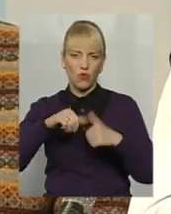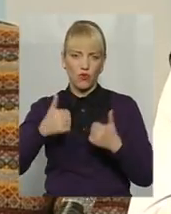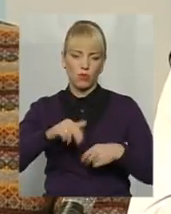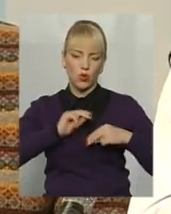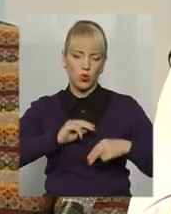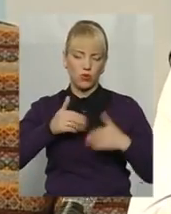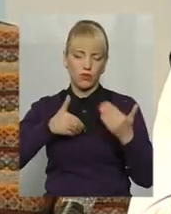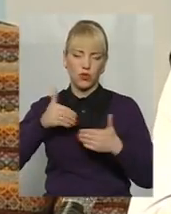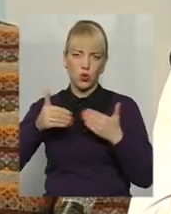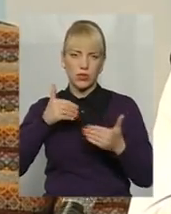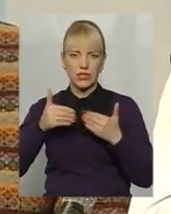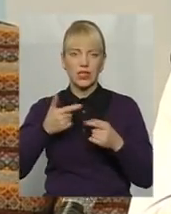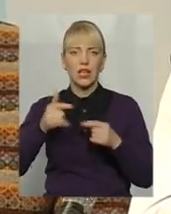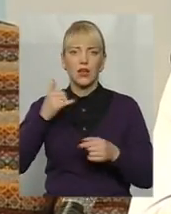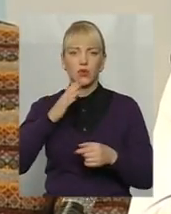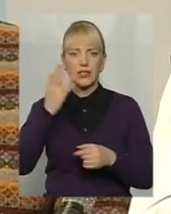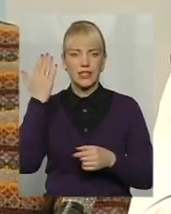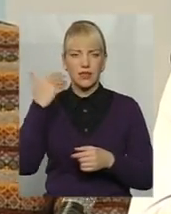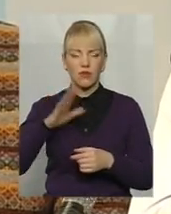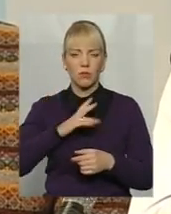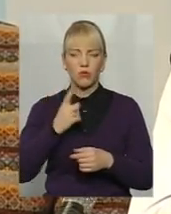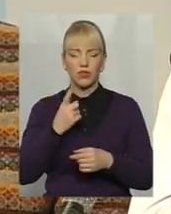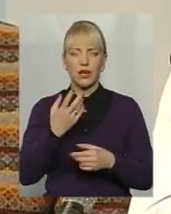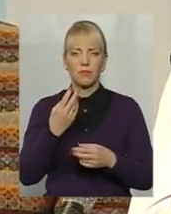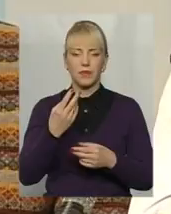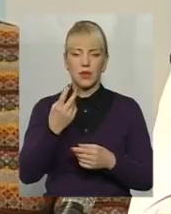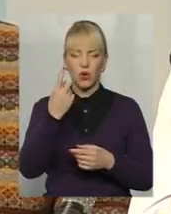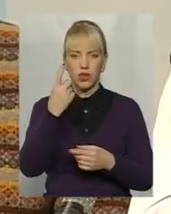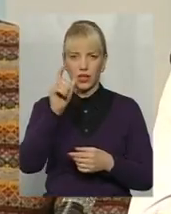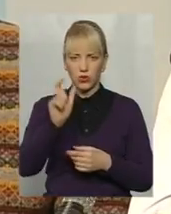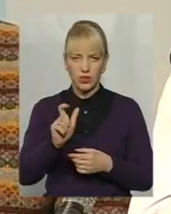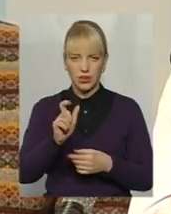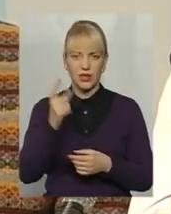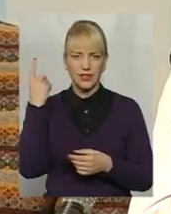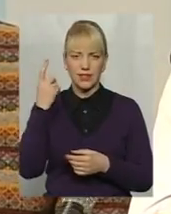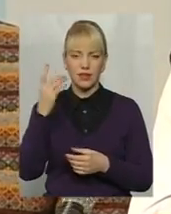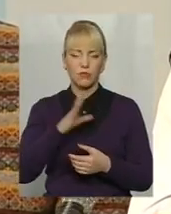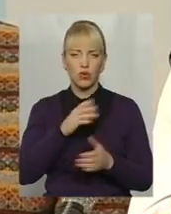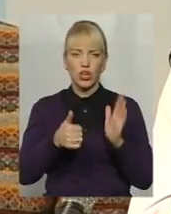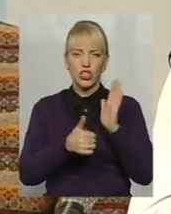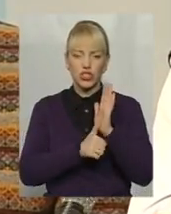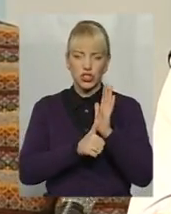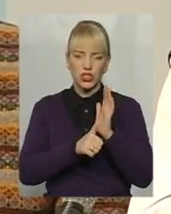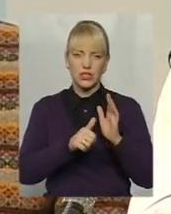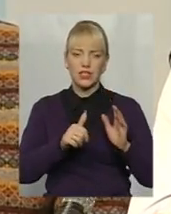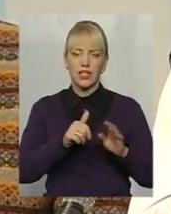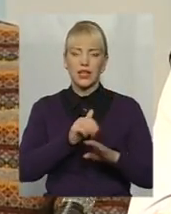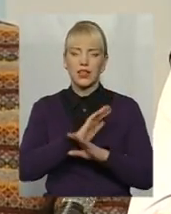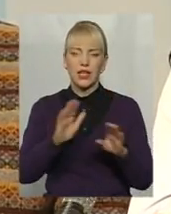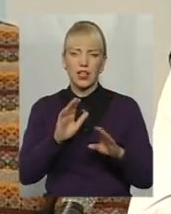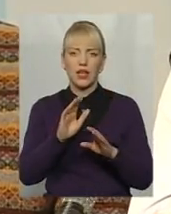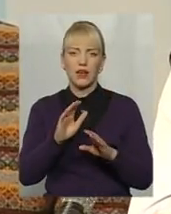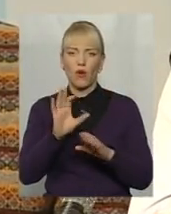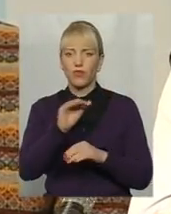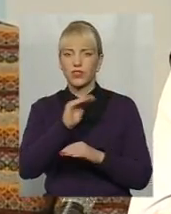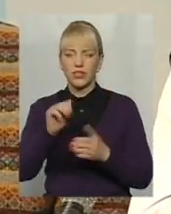Буквально нещодавно був в нас штраф, де один підприємець, шість неоформлених наймених працівників. В рамках кримінальної справи це вже розслідування проводилось,